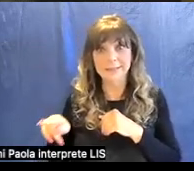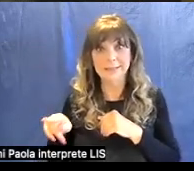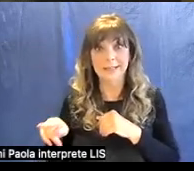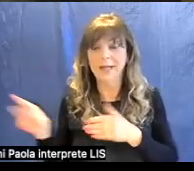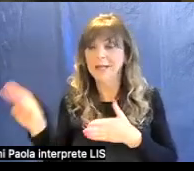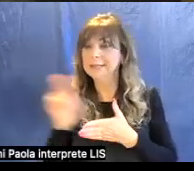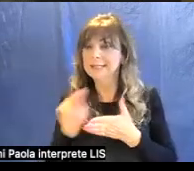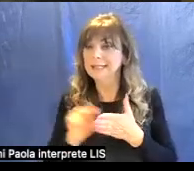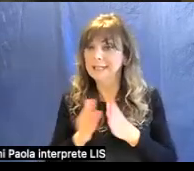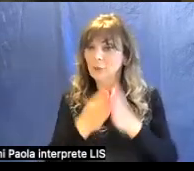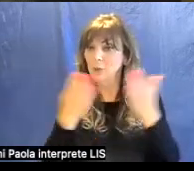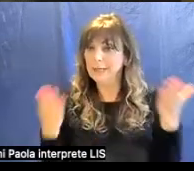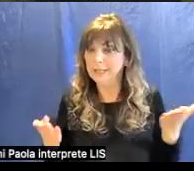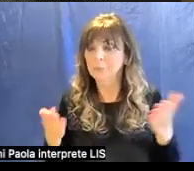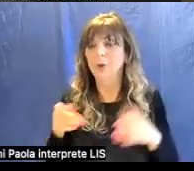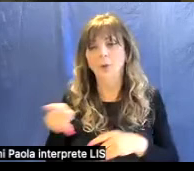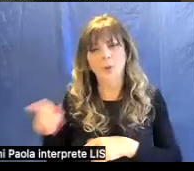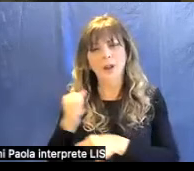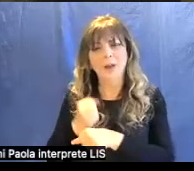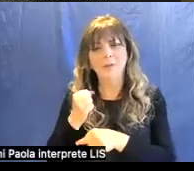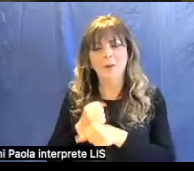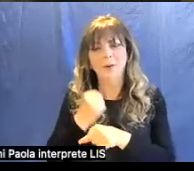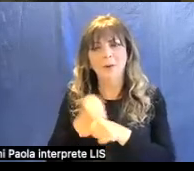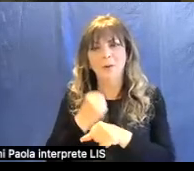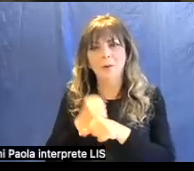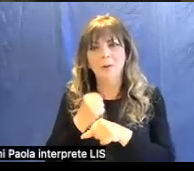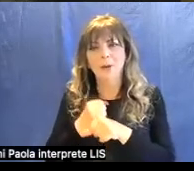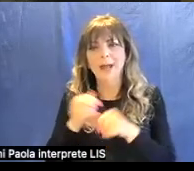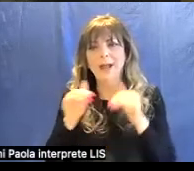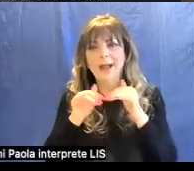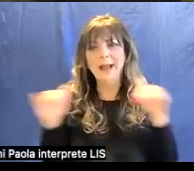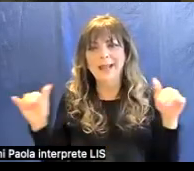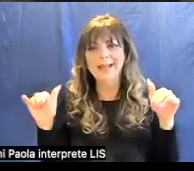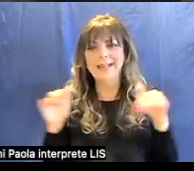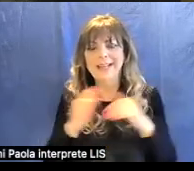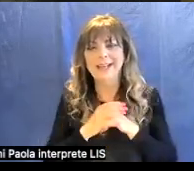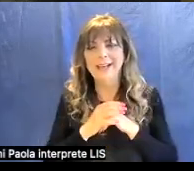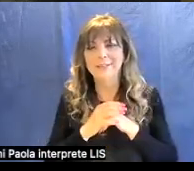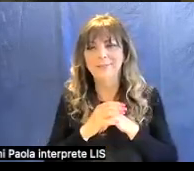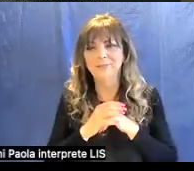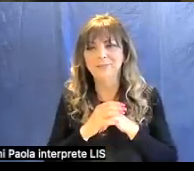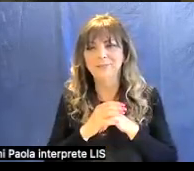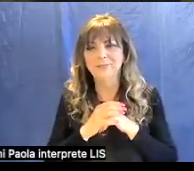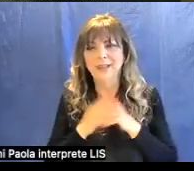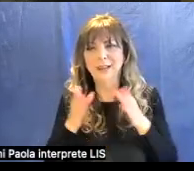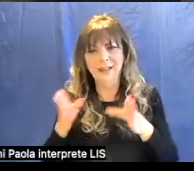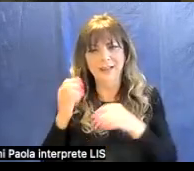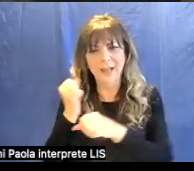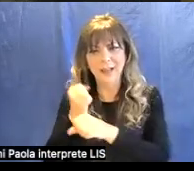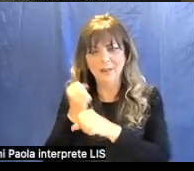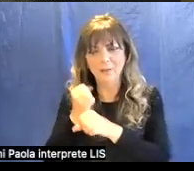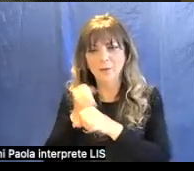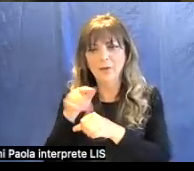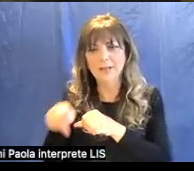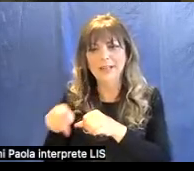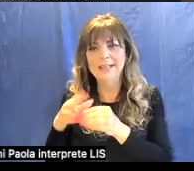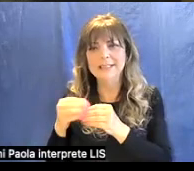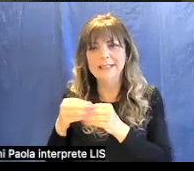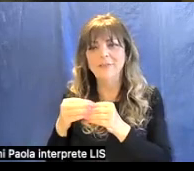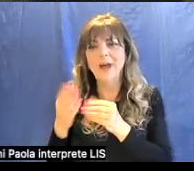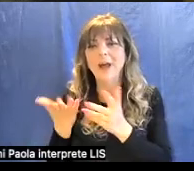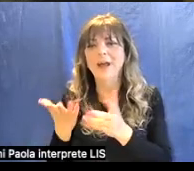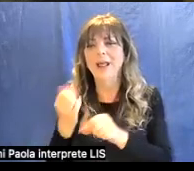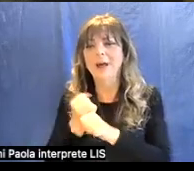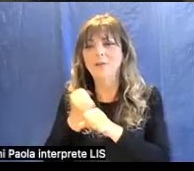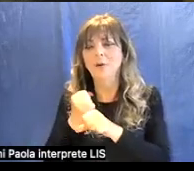trattato lui lavorava nelle gallerie nella galleria dei lavori dove venivano fatti i lavori in pietra dura